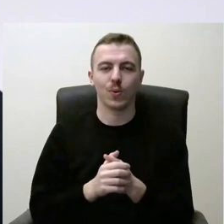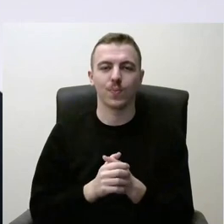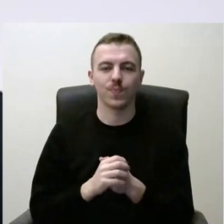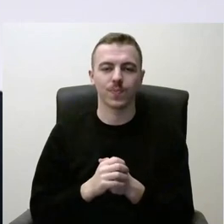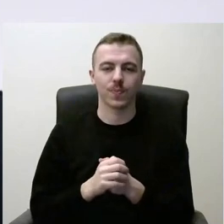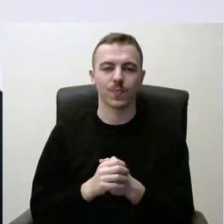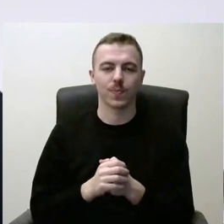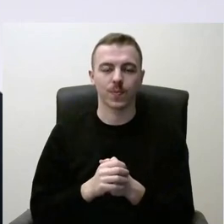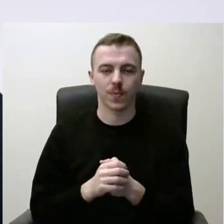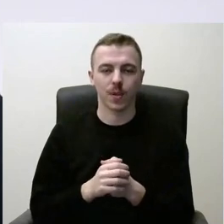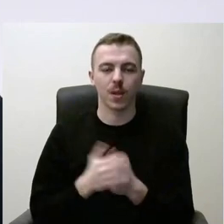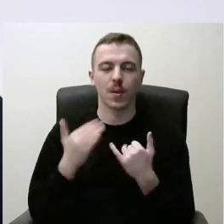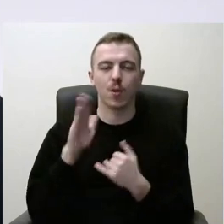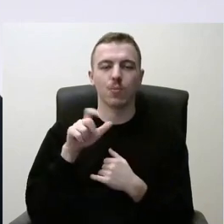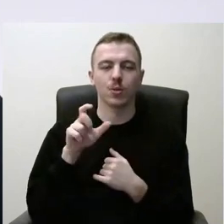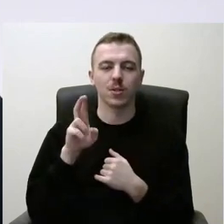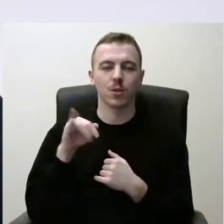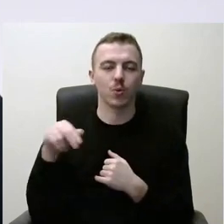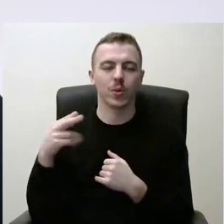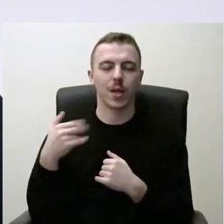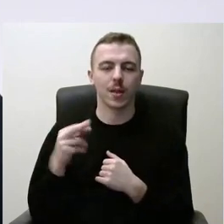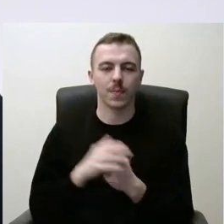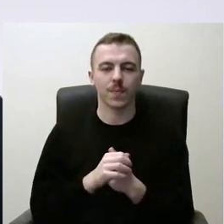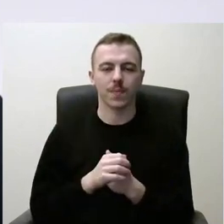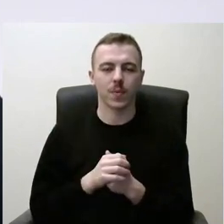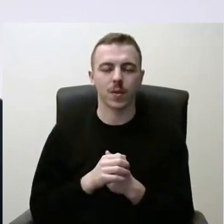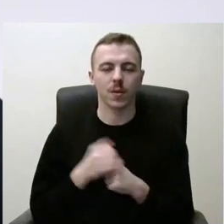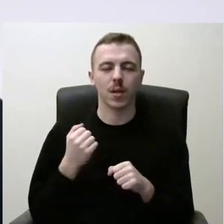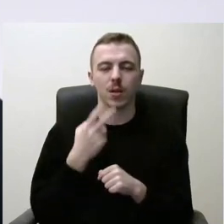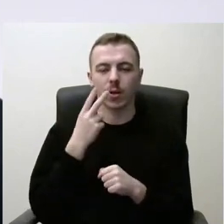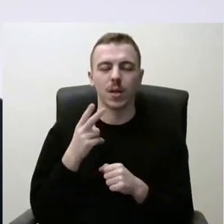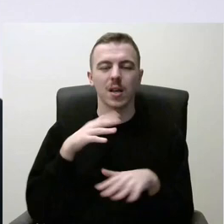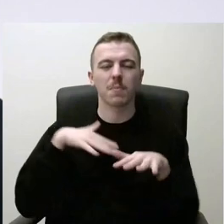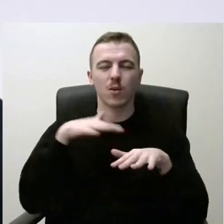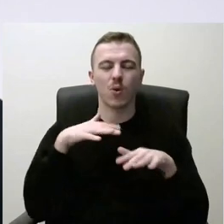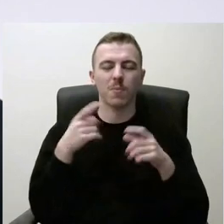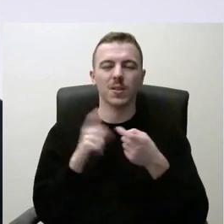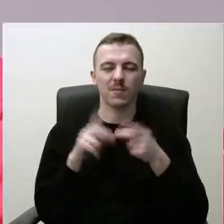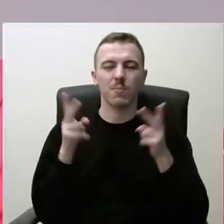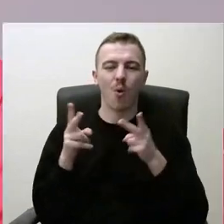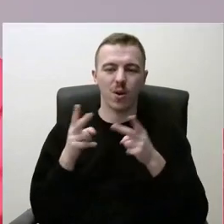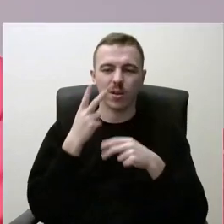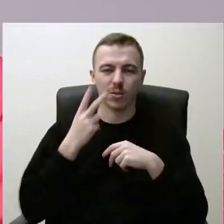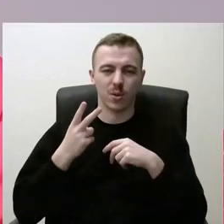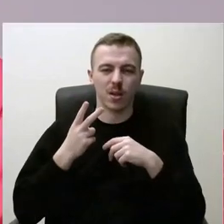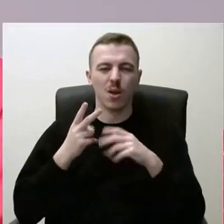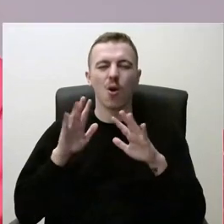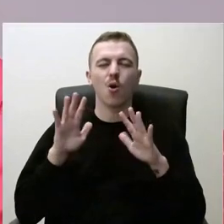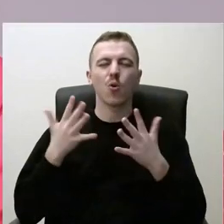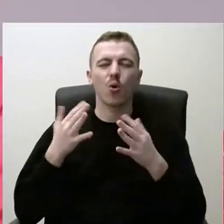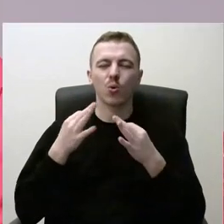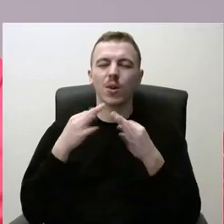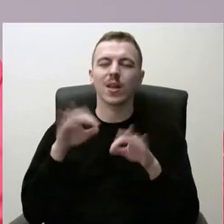Taip, ir po nebutskiūne, neprašau. Būtų atsižvelgiama į tiesiog bandruomenės poreikius, kokiu laisvą laikio zono